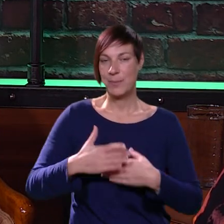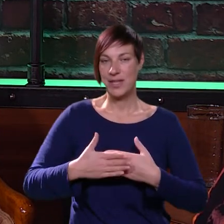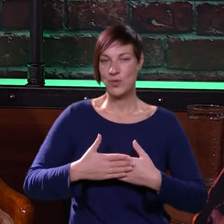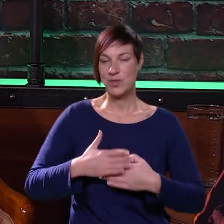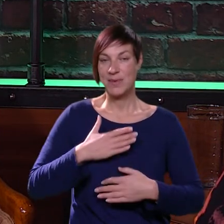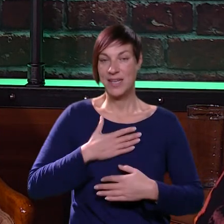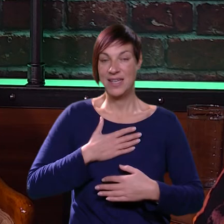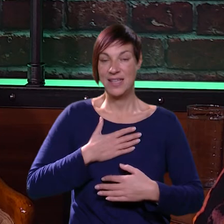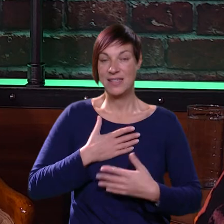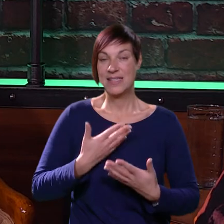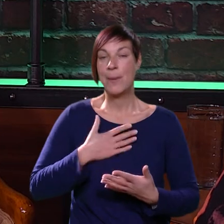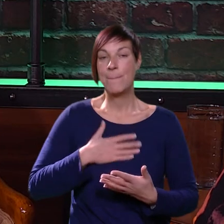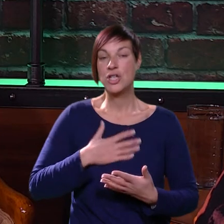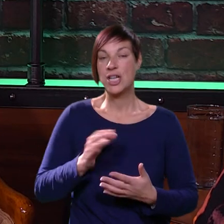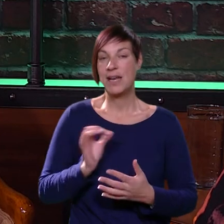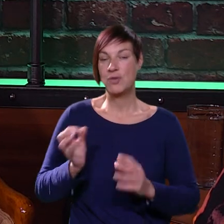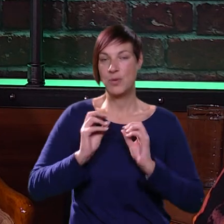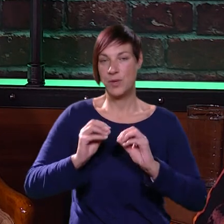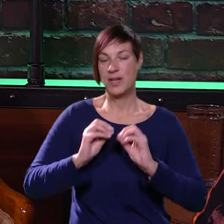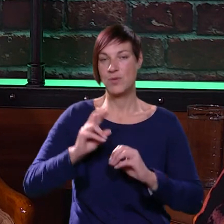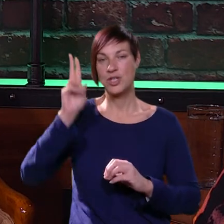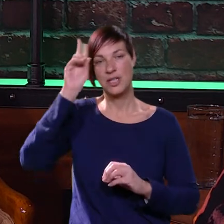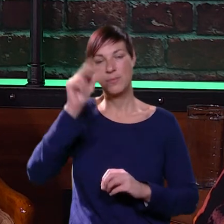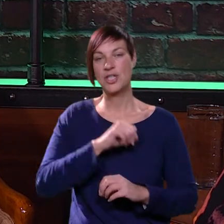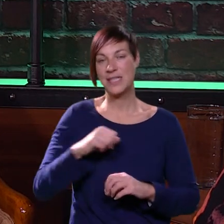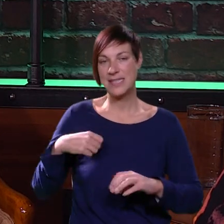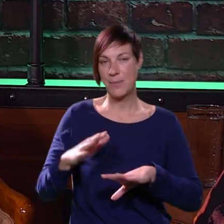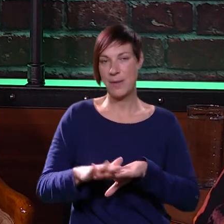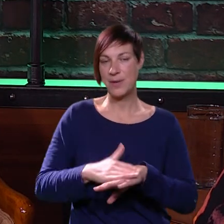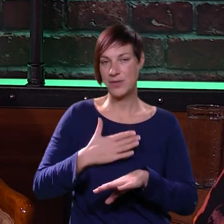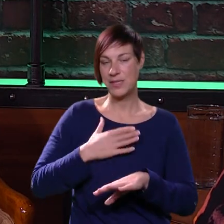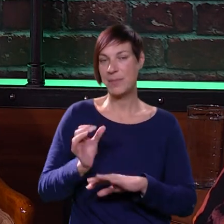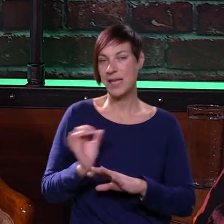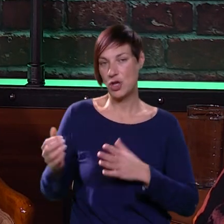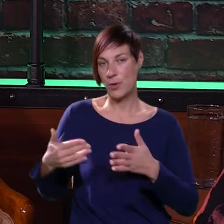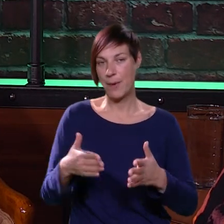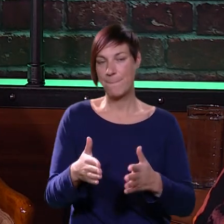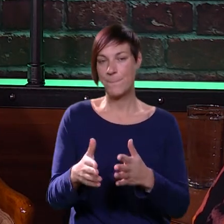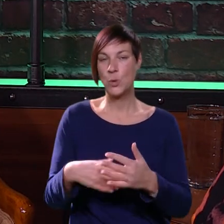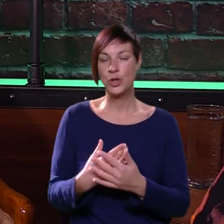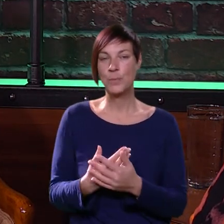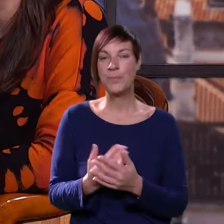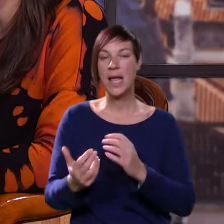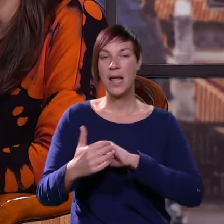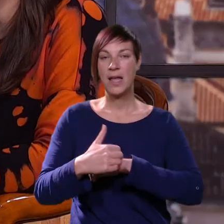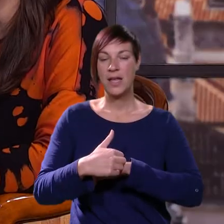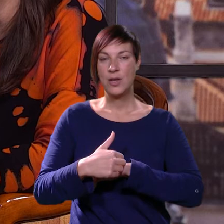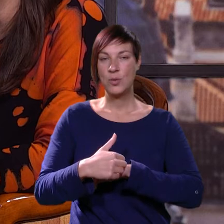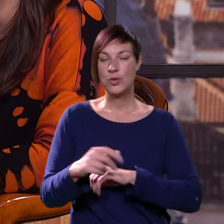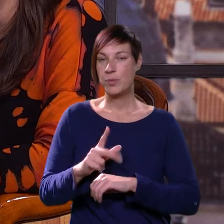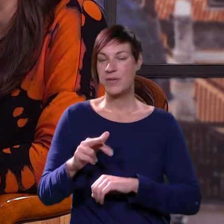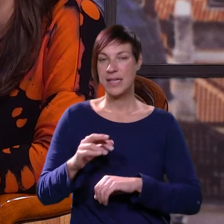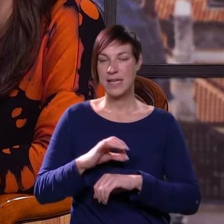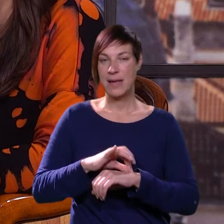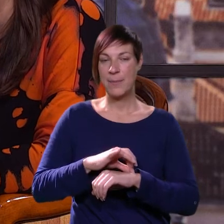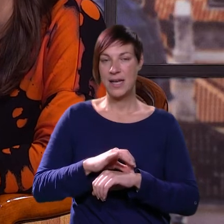biti uz mene, niti samo je želim dobro naučiti, da može se sama brinu za sebe. I ona je na dobrom putu. U Dubrovniku